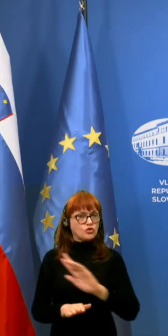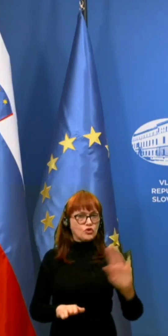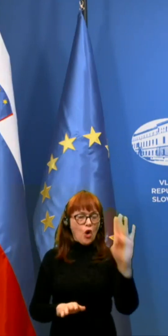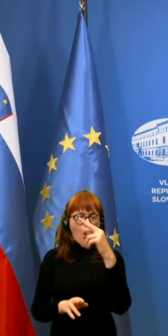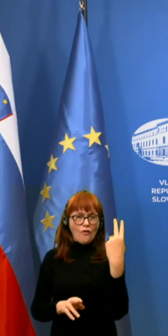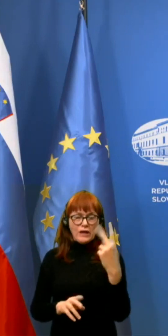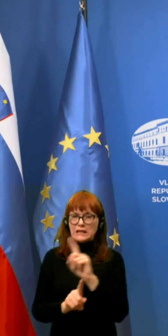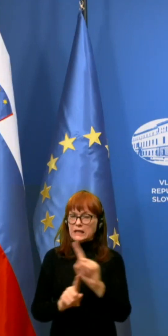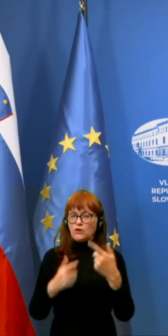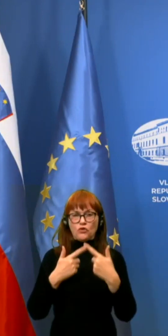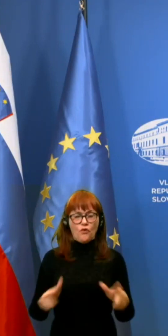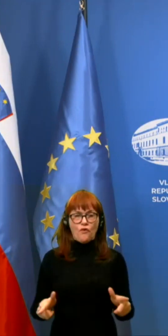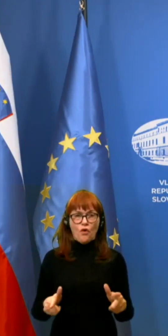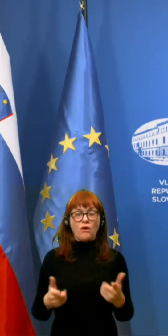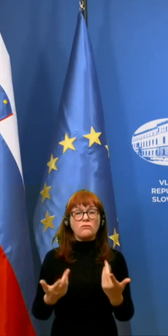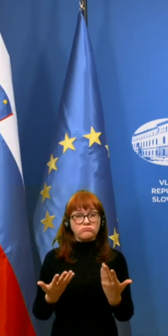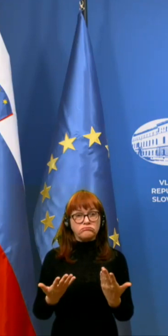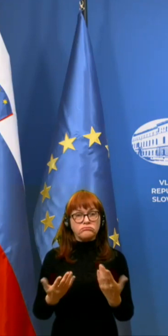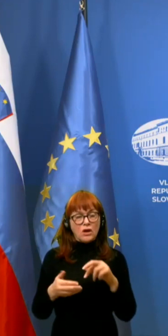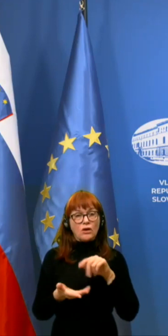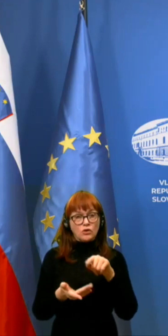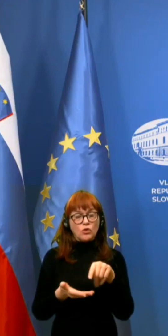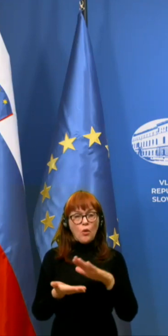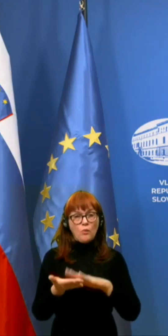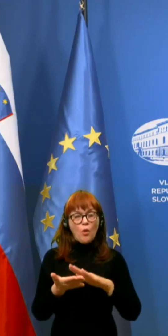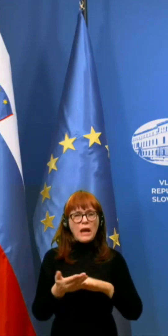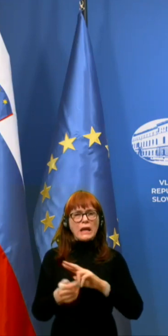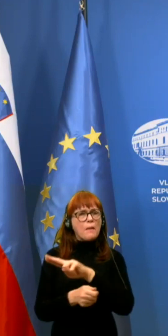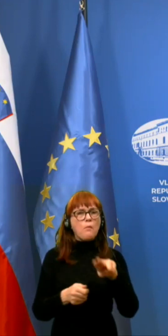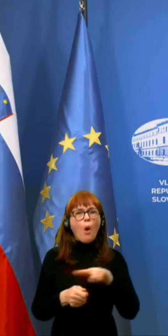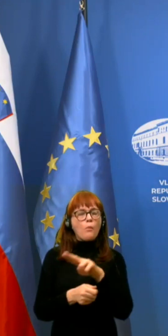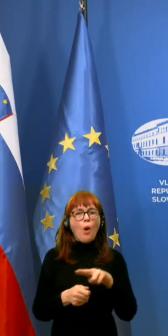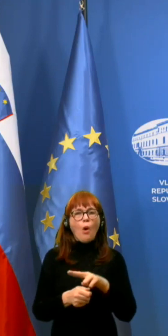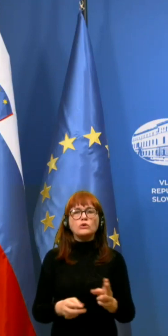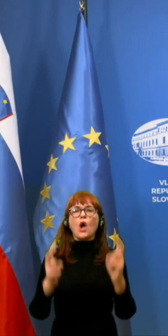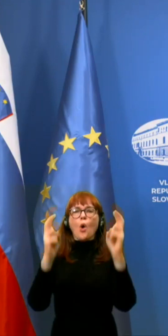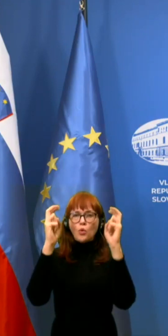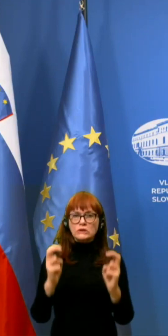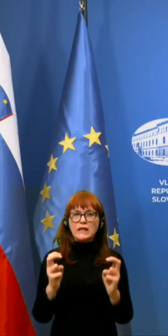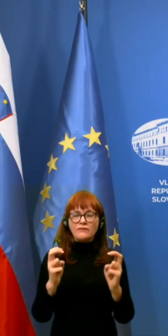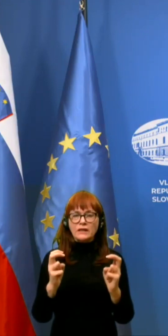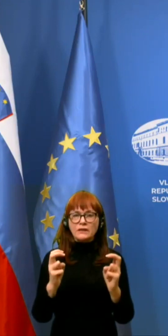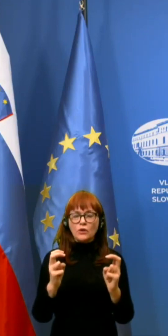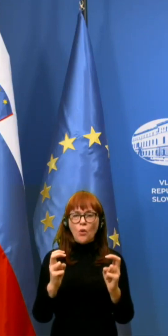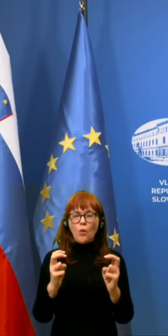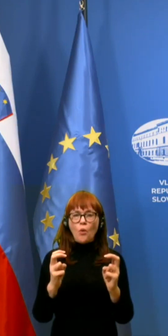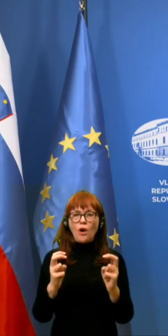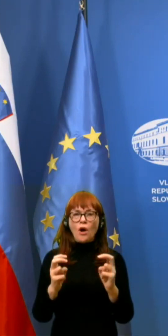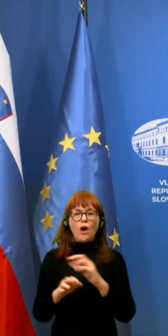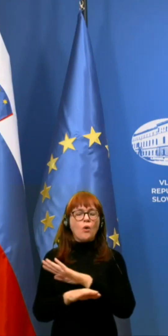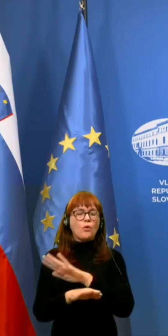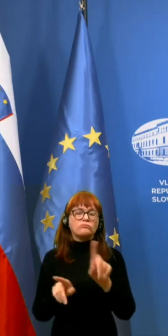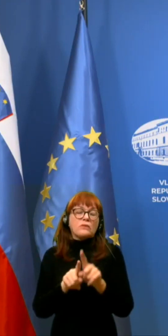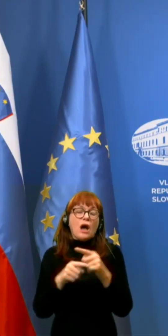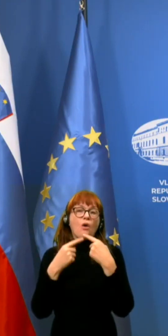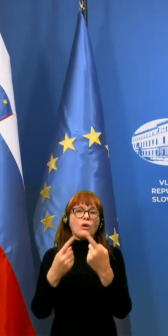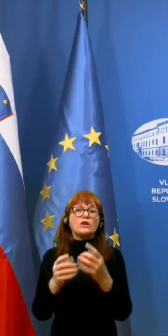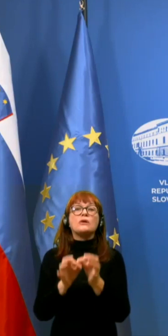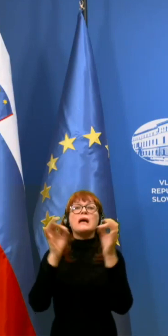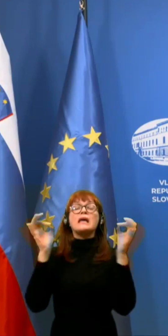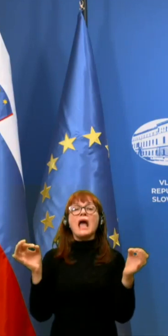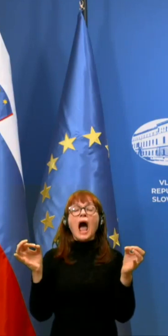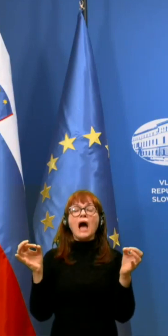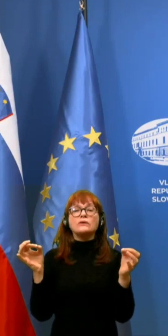dovoljeno. Torej, praktično gre za popolno ustavitev vseh teh, da rečem tako, javnih,